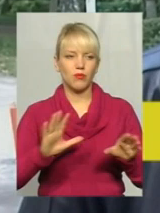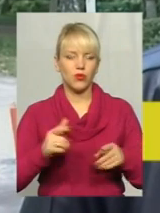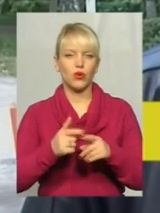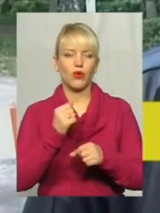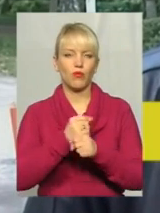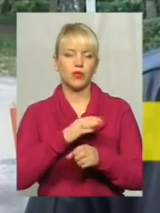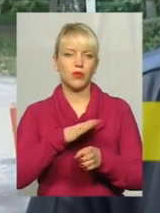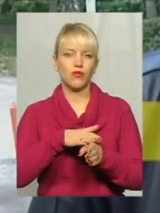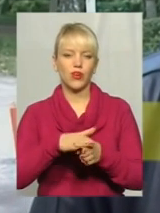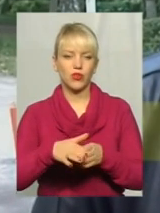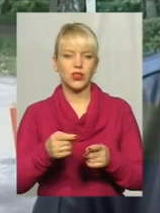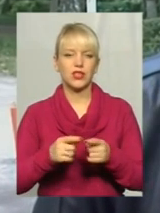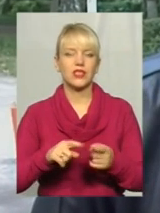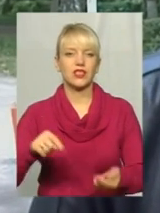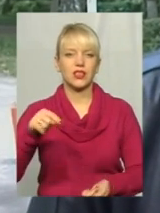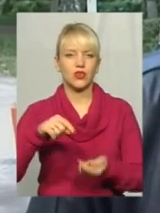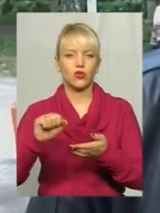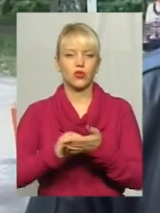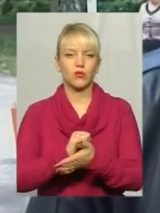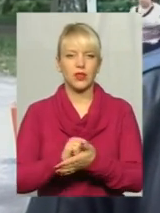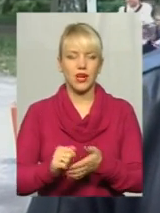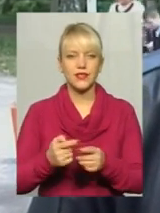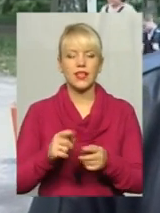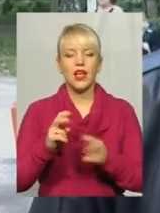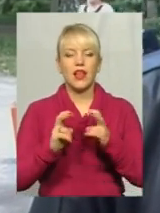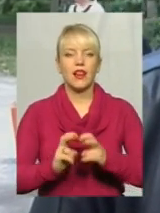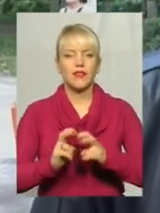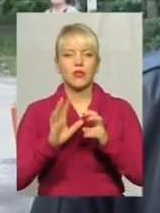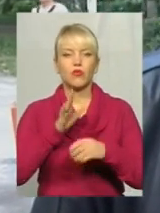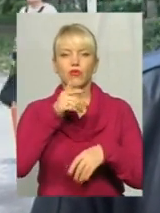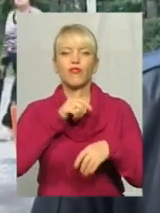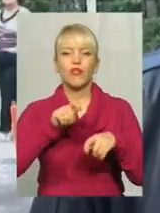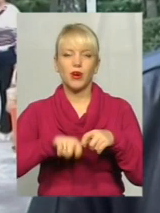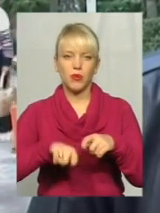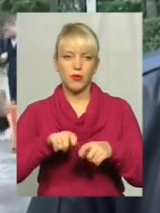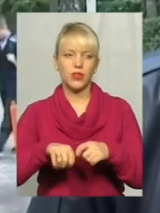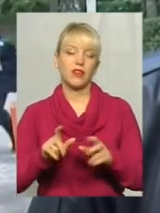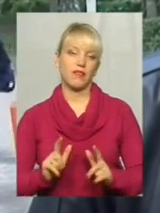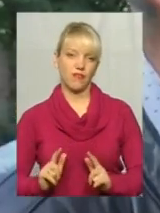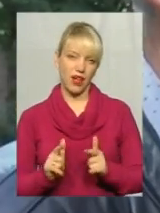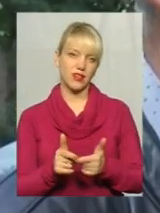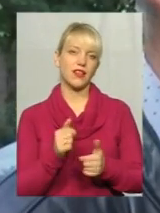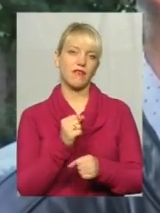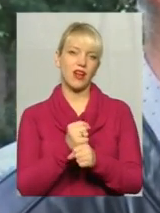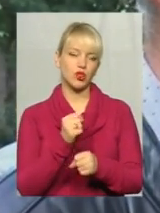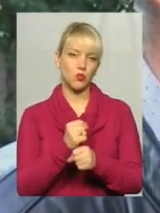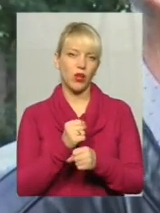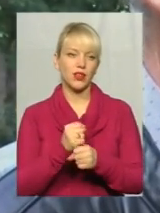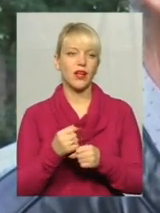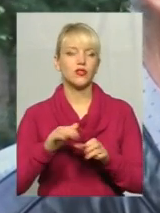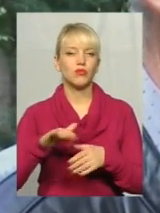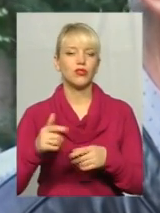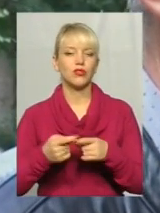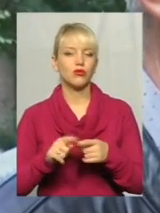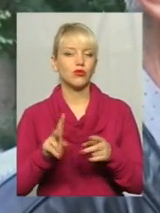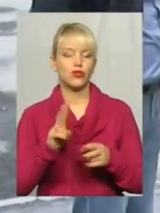-кошторисної документації в повному обсязі. Був ліфт випробуваний і введений в експлуатацію. Про те, що після ремонту на